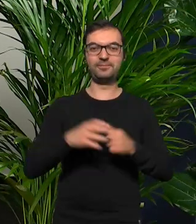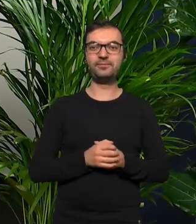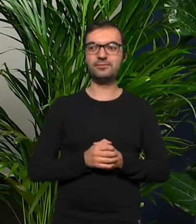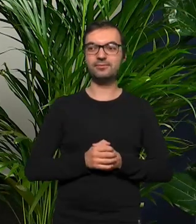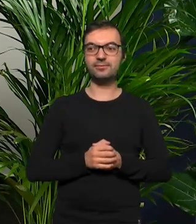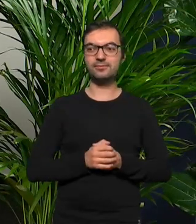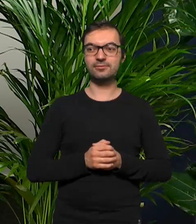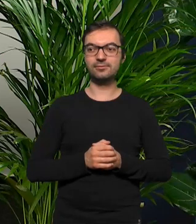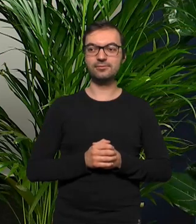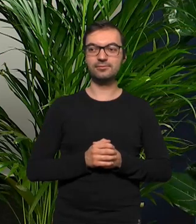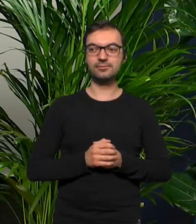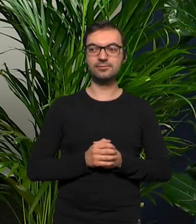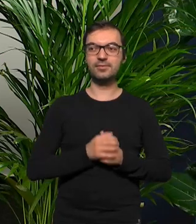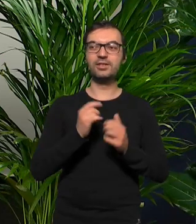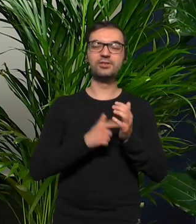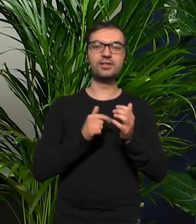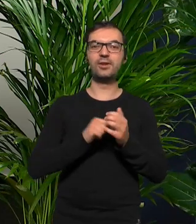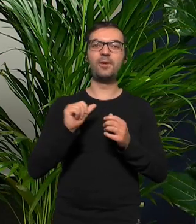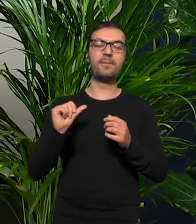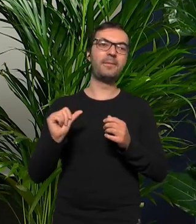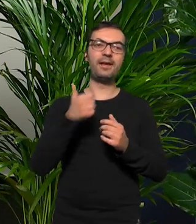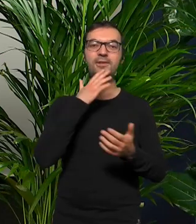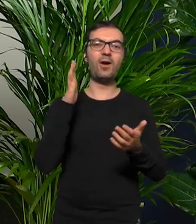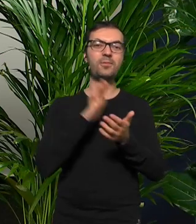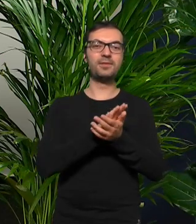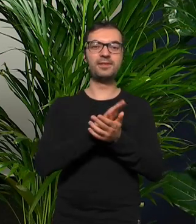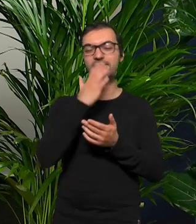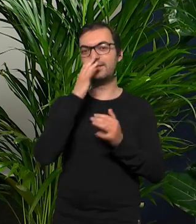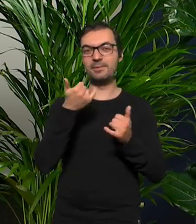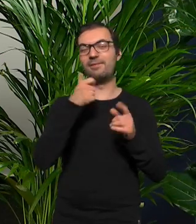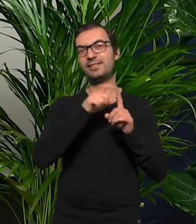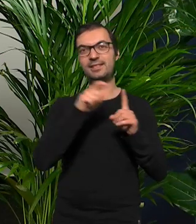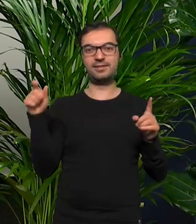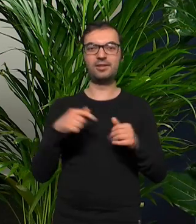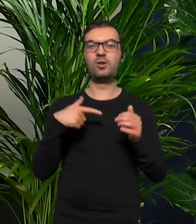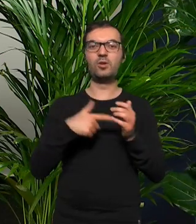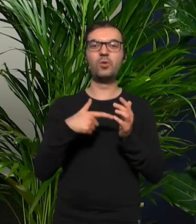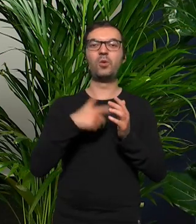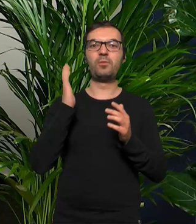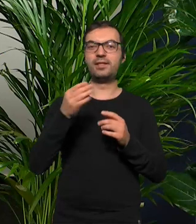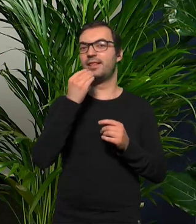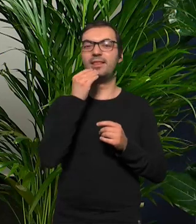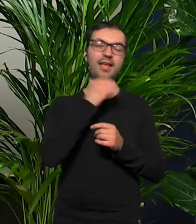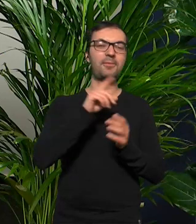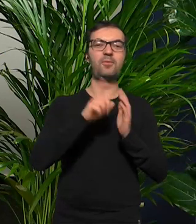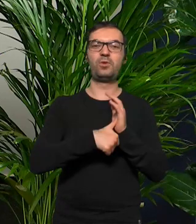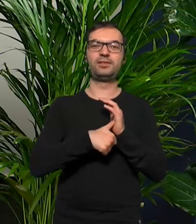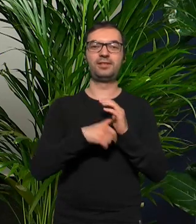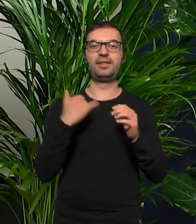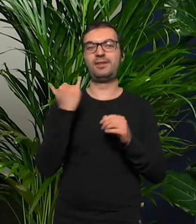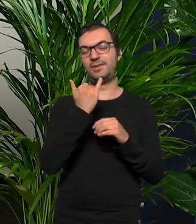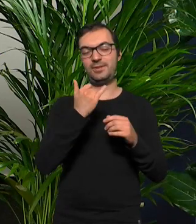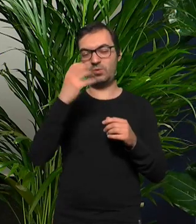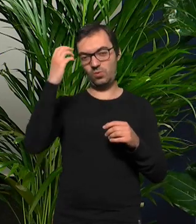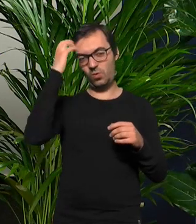zazwyczaj pierwsze, albo jedno z pierwszych zdan w recenzjach brzmi to będzie najlepsza płyta w dyskografii